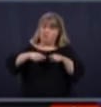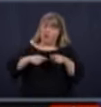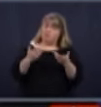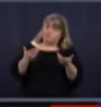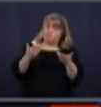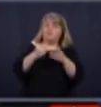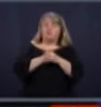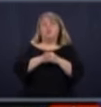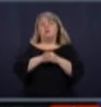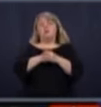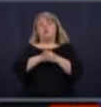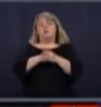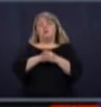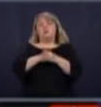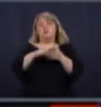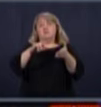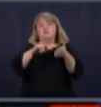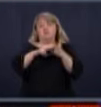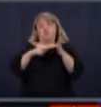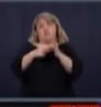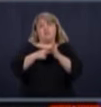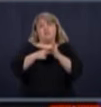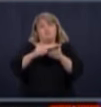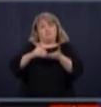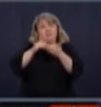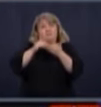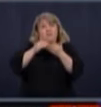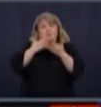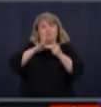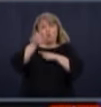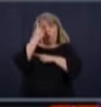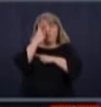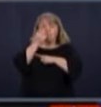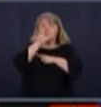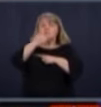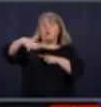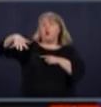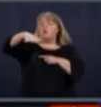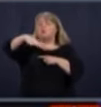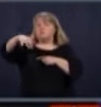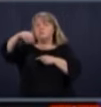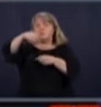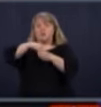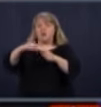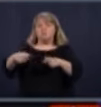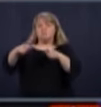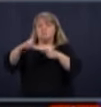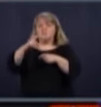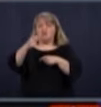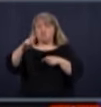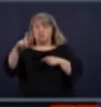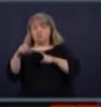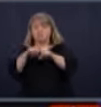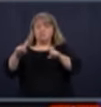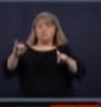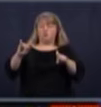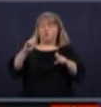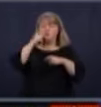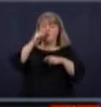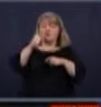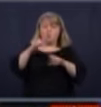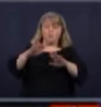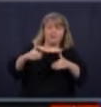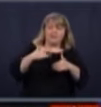un peu de mieux comprendre la réalité de ceux qui vivent au quotidien, entre autres avec la gestion des